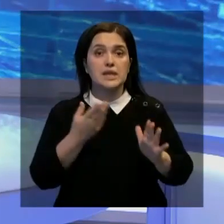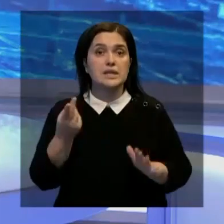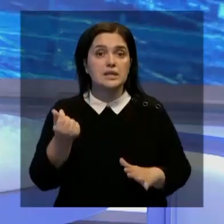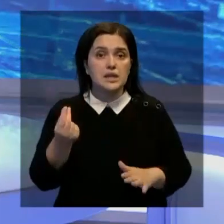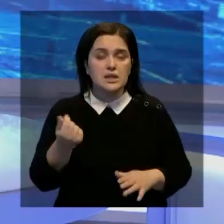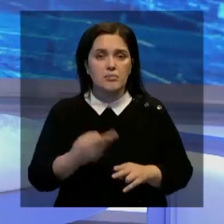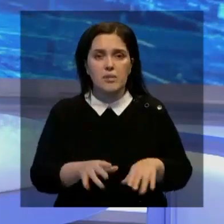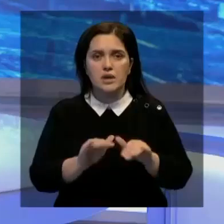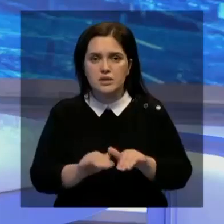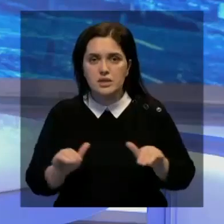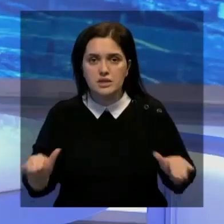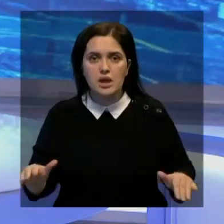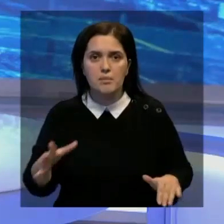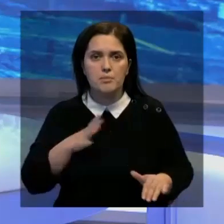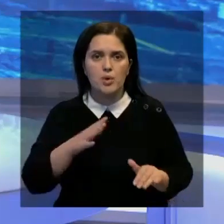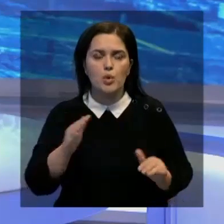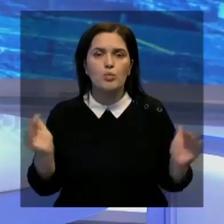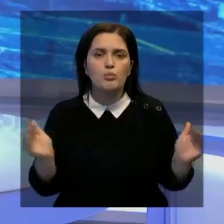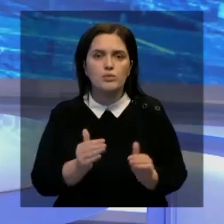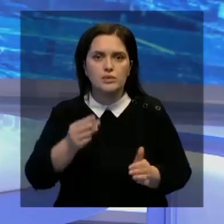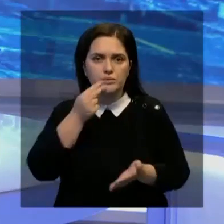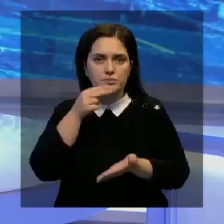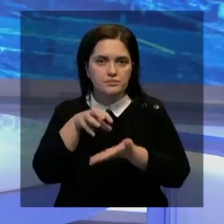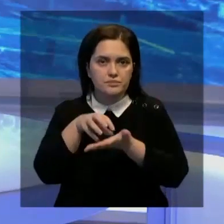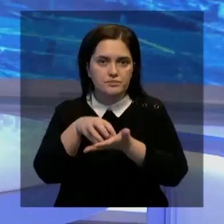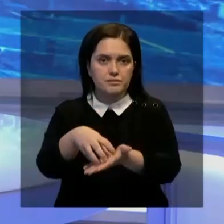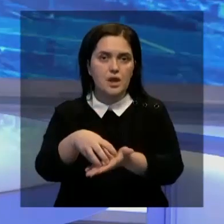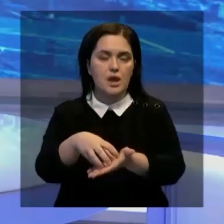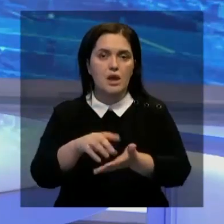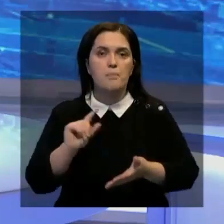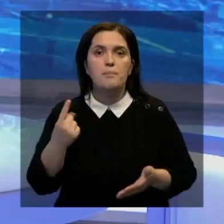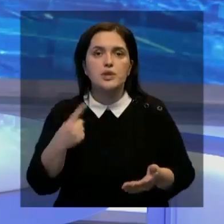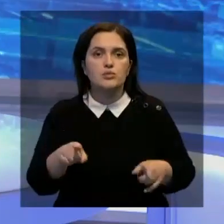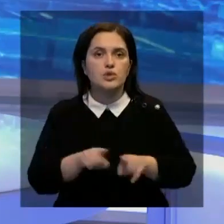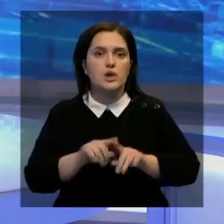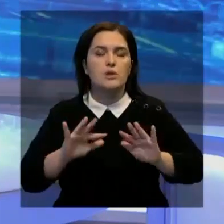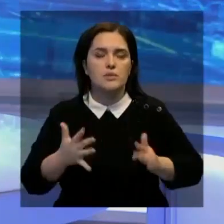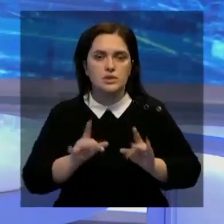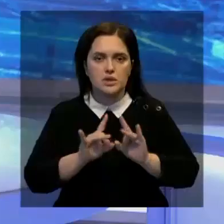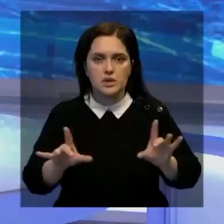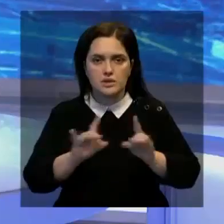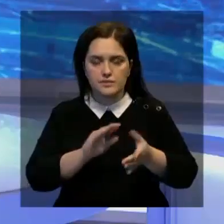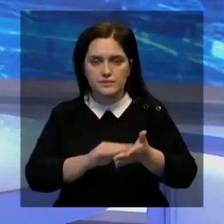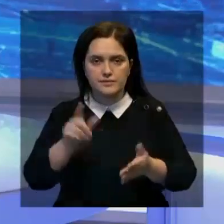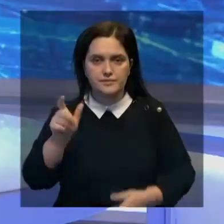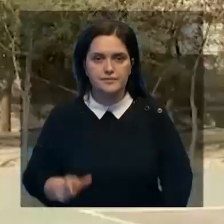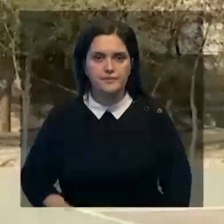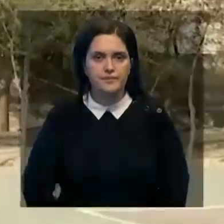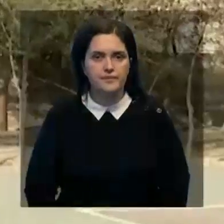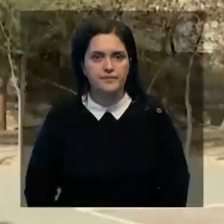денег воспитанникам приютов были вынуждены уменьшить порции еды. Почему так происходит, расскажет Асель Абдыкалыкова.